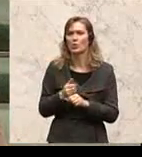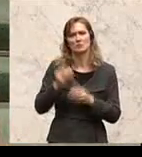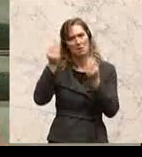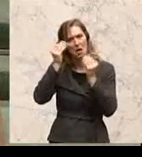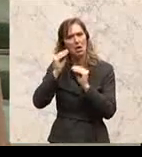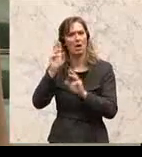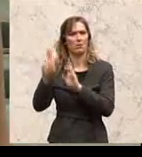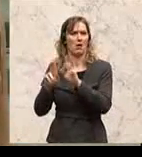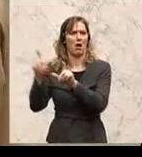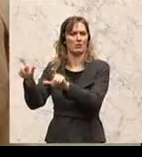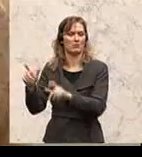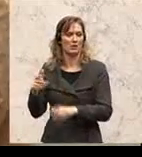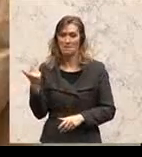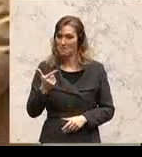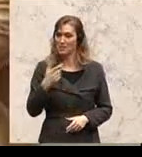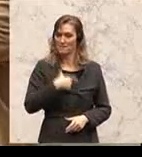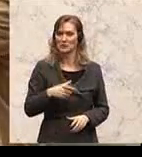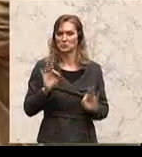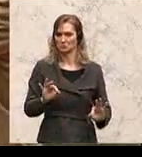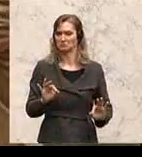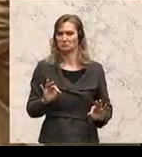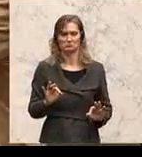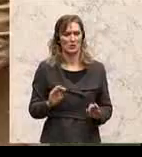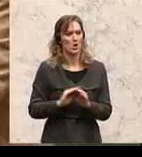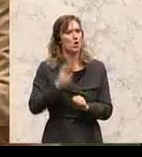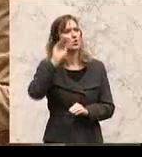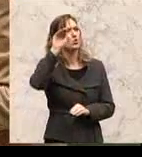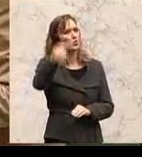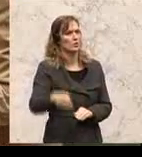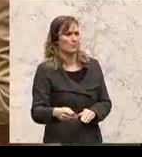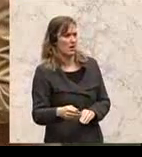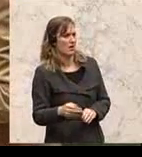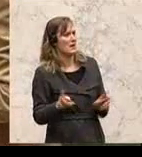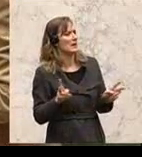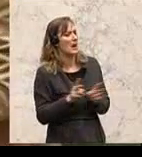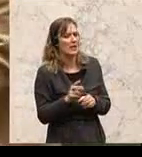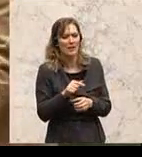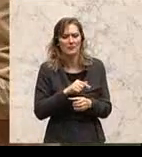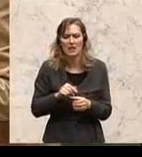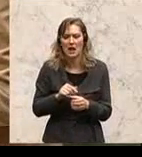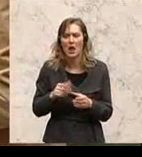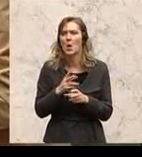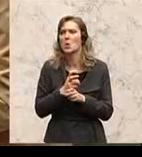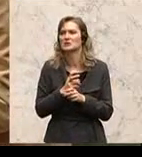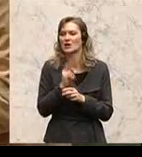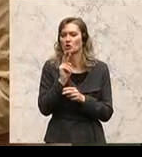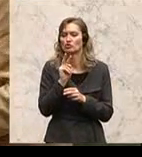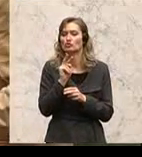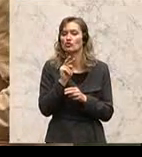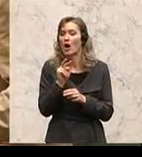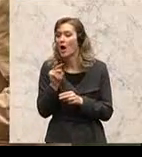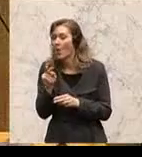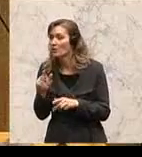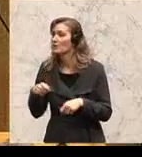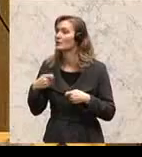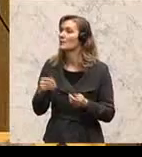Persönlichkeiten waren, die über den kleinen österreichischen Tellerrand hinaus verstanden haben, Außenpolitik zu machen. In